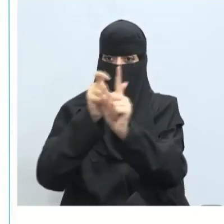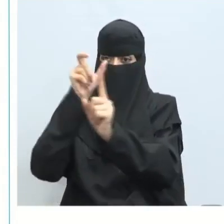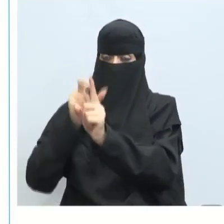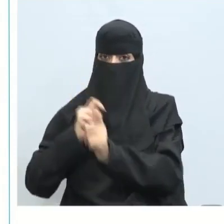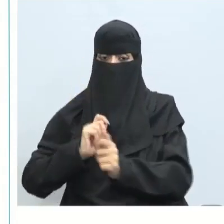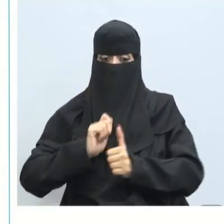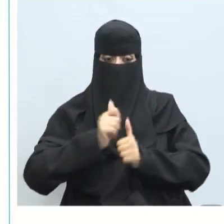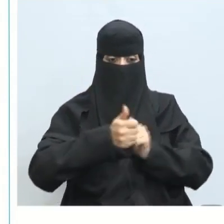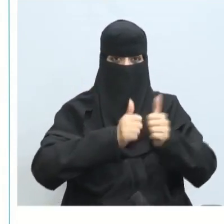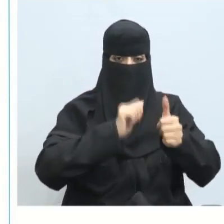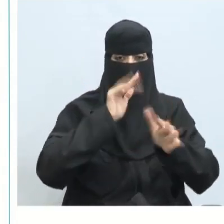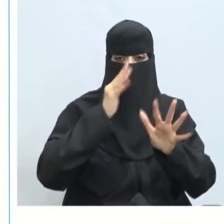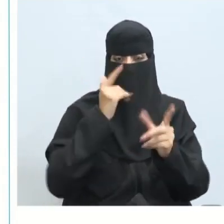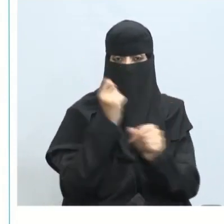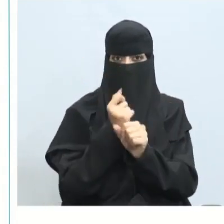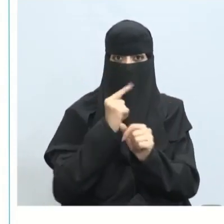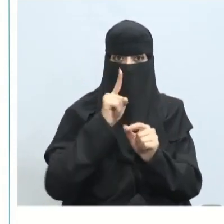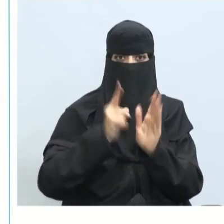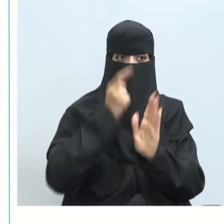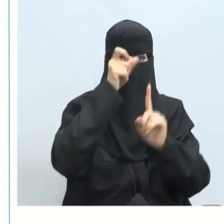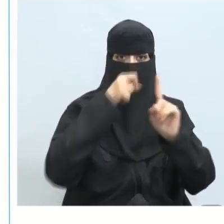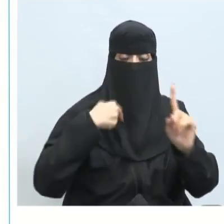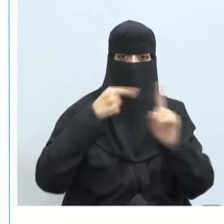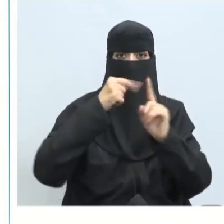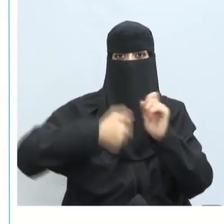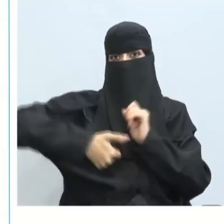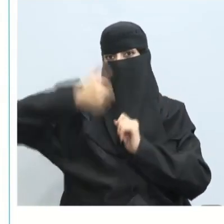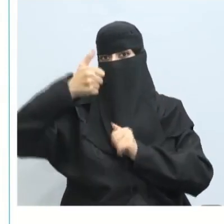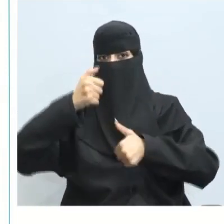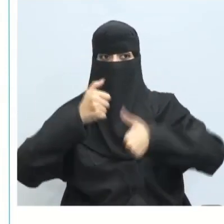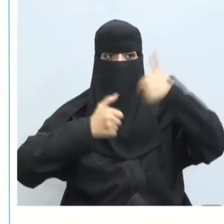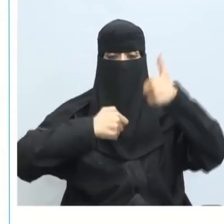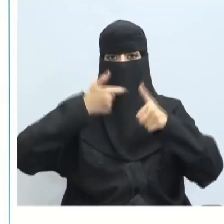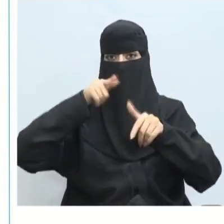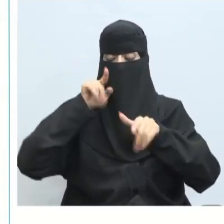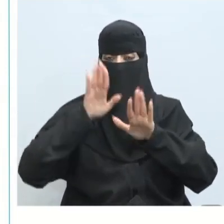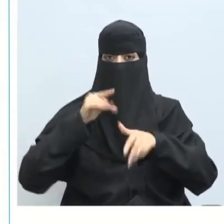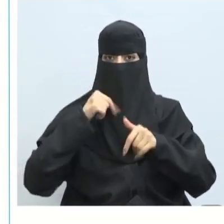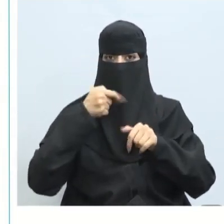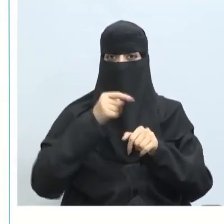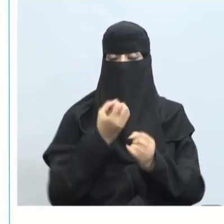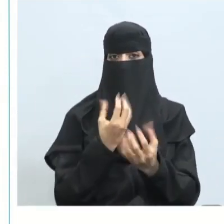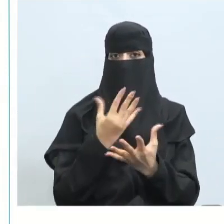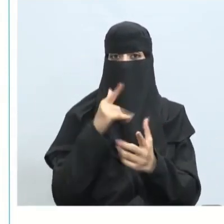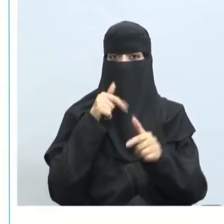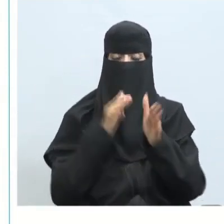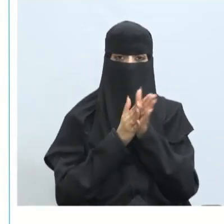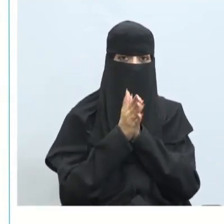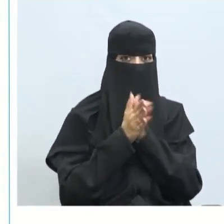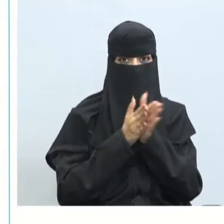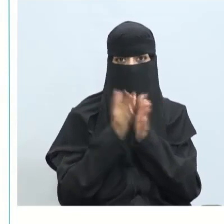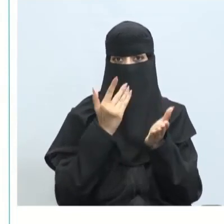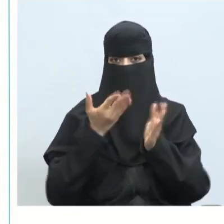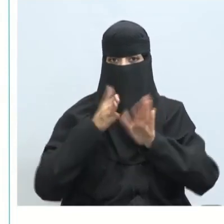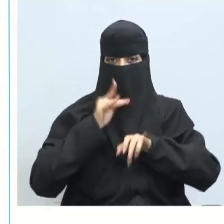يصل إلى أفضل آداء لكي يتنافس مع زميله حول من هو أفضل موظف وبالتالي كل